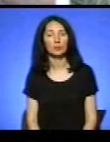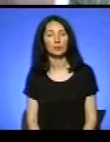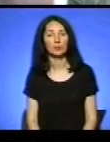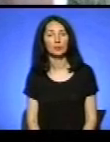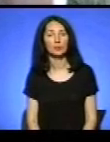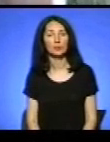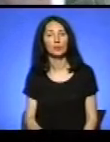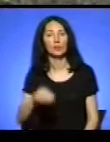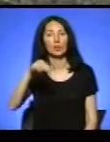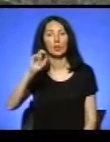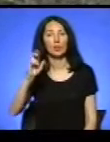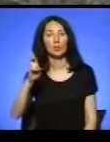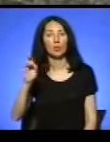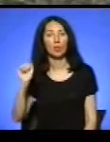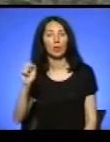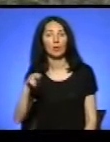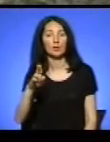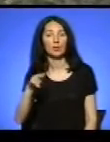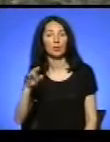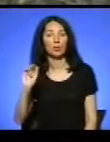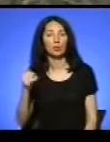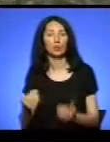Тарас Бурак, Василь Панчук, новини.